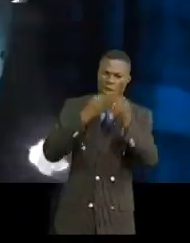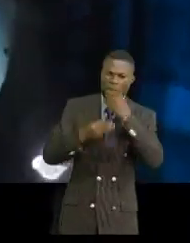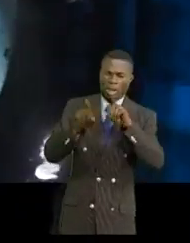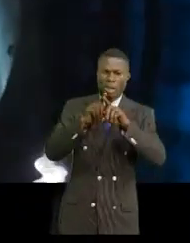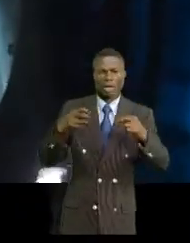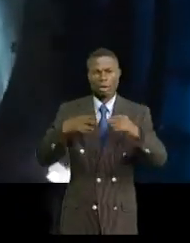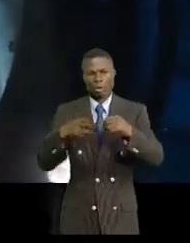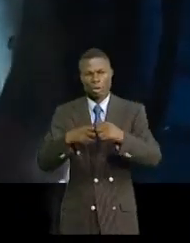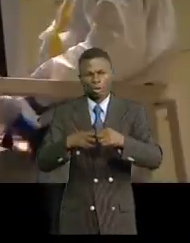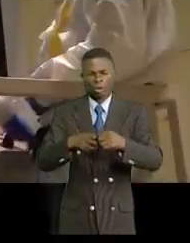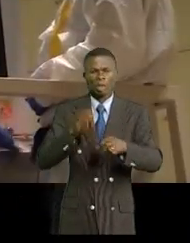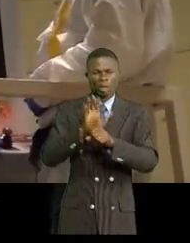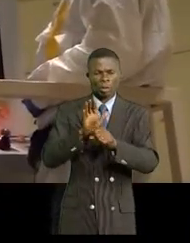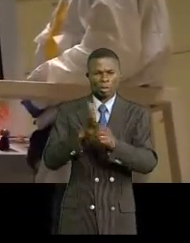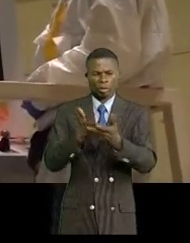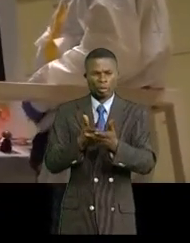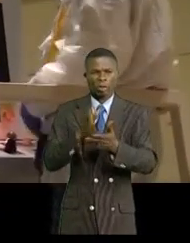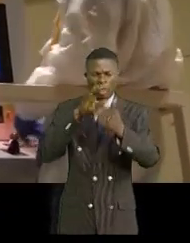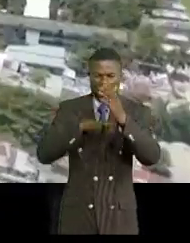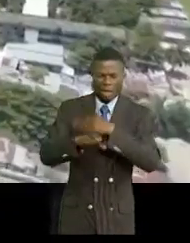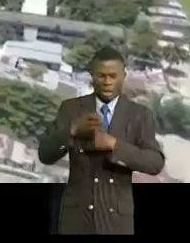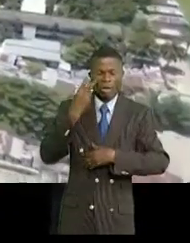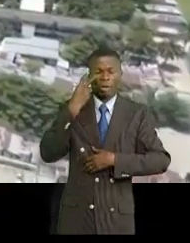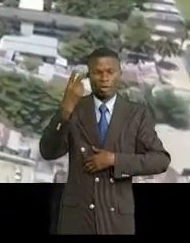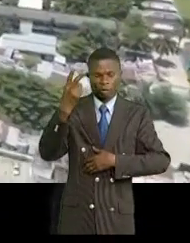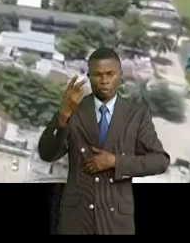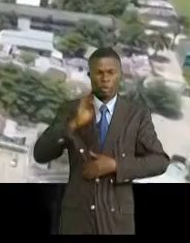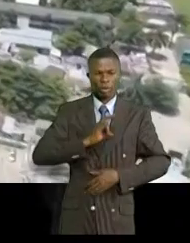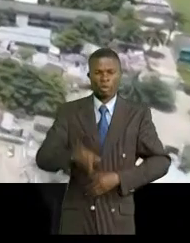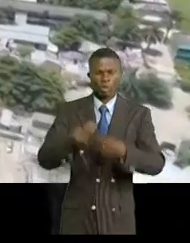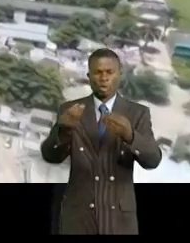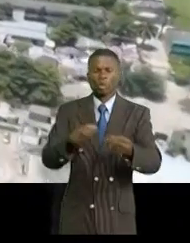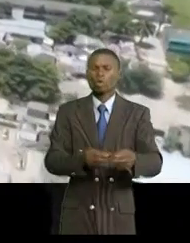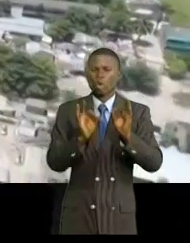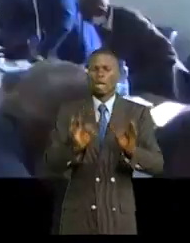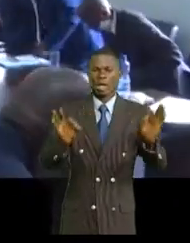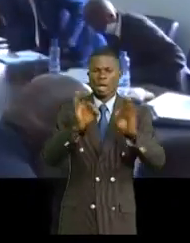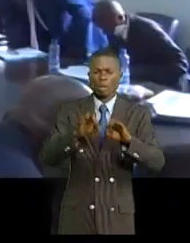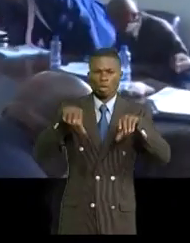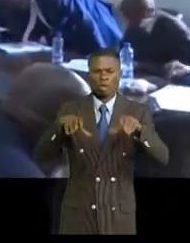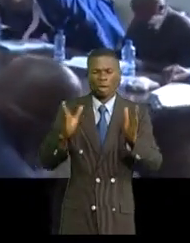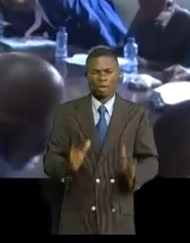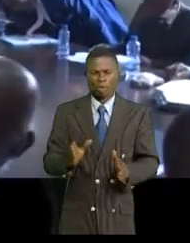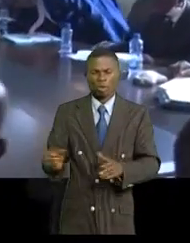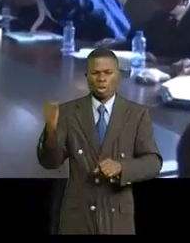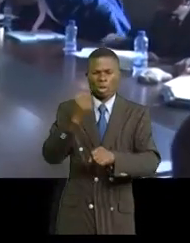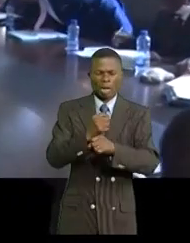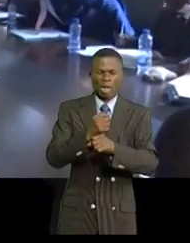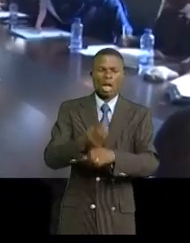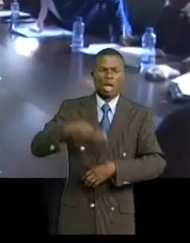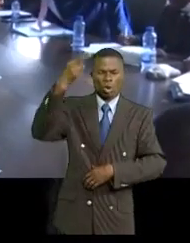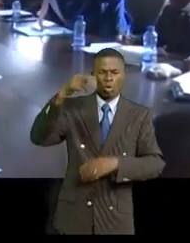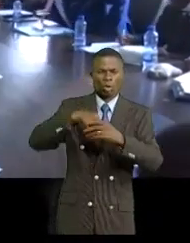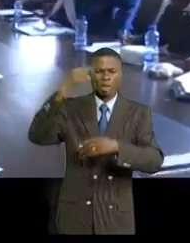l'énergie et j'en passe. Intégrant la vision du chef de l'État pour valoriser la réalisation des Congolais et le placer sur le plan mondial,